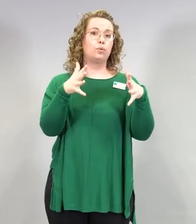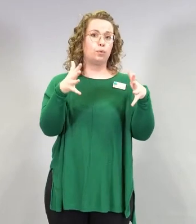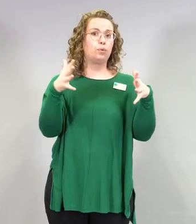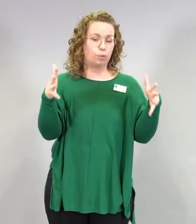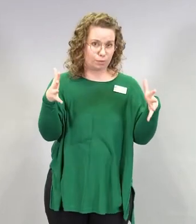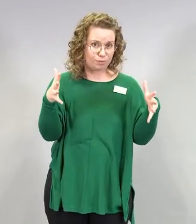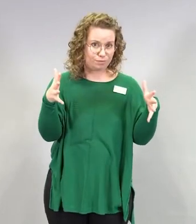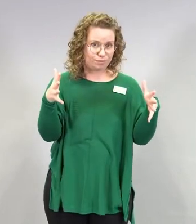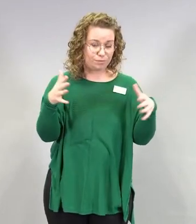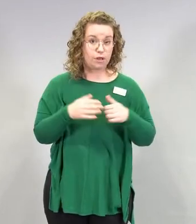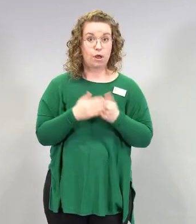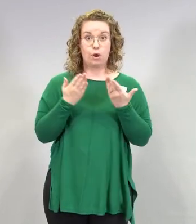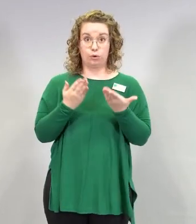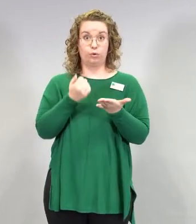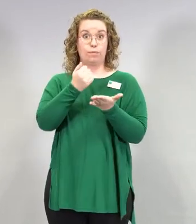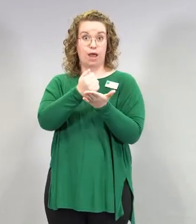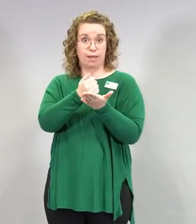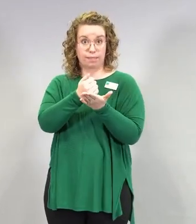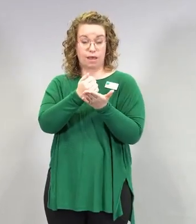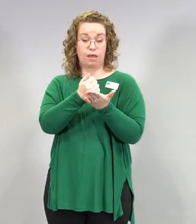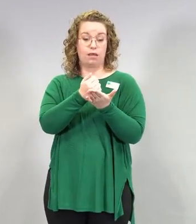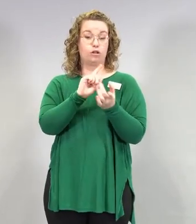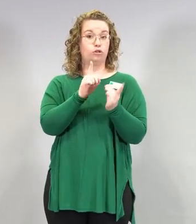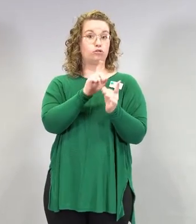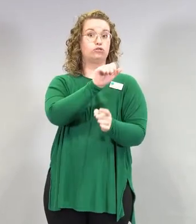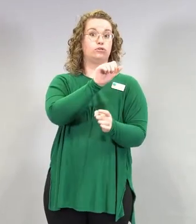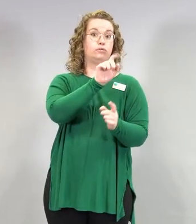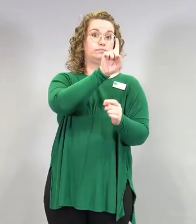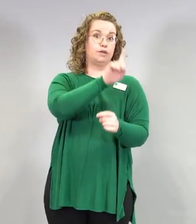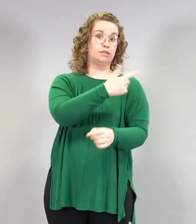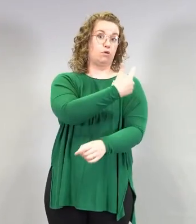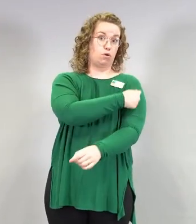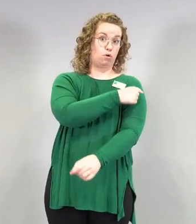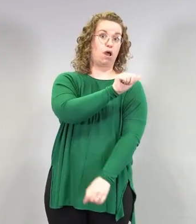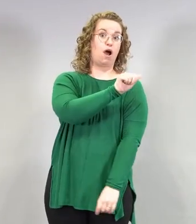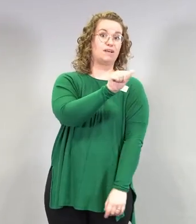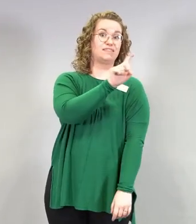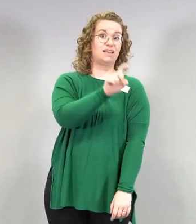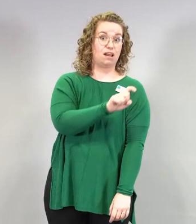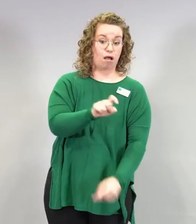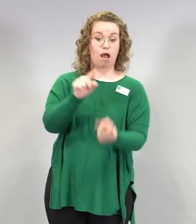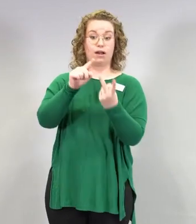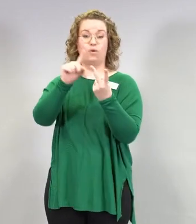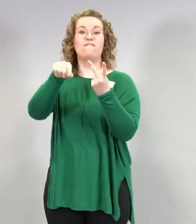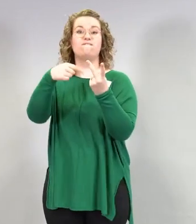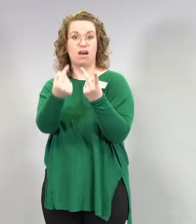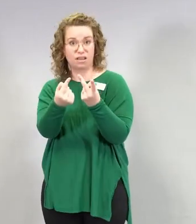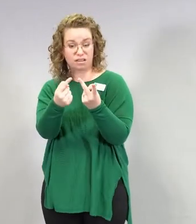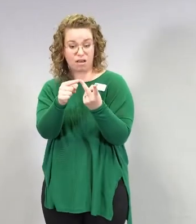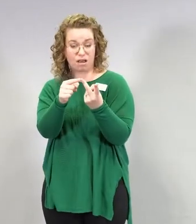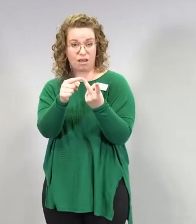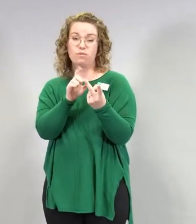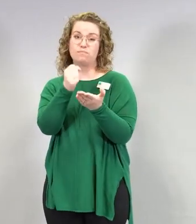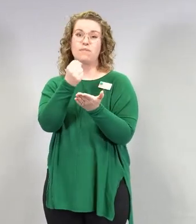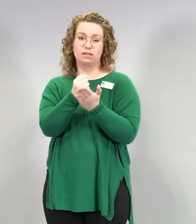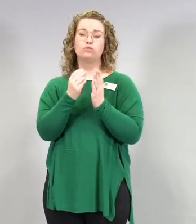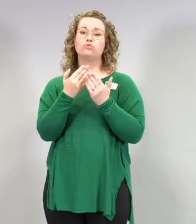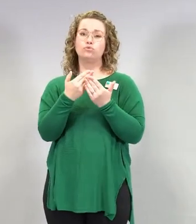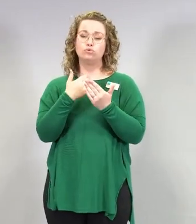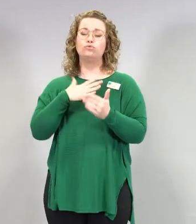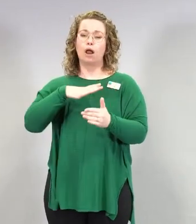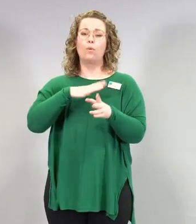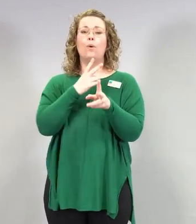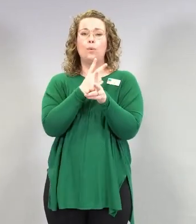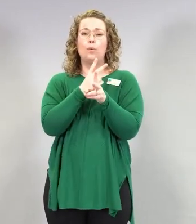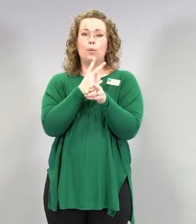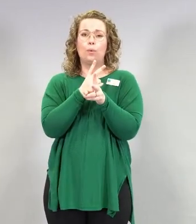on tämä varovaisuusperiaate. Siinä on oletettu tämä biologinen mekanismi, että siinä hyytymishäiriössä ihminen